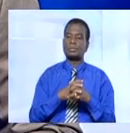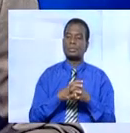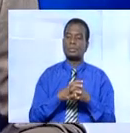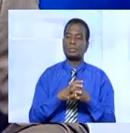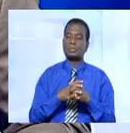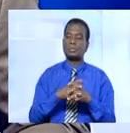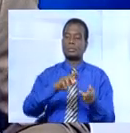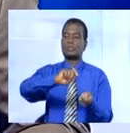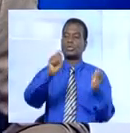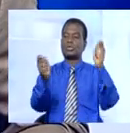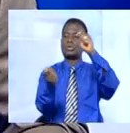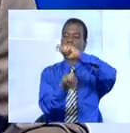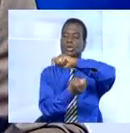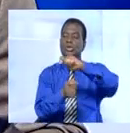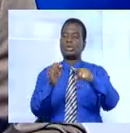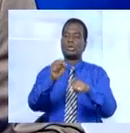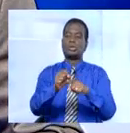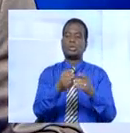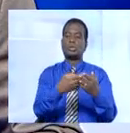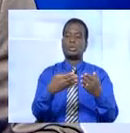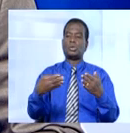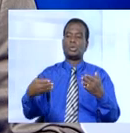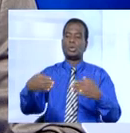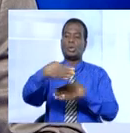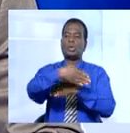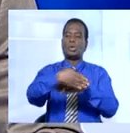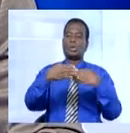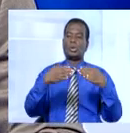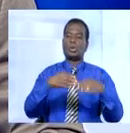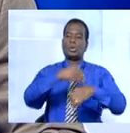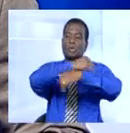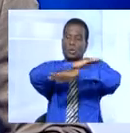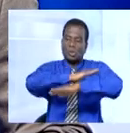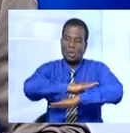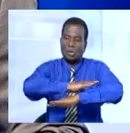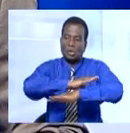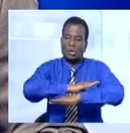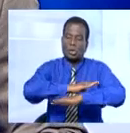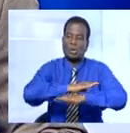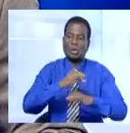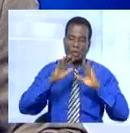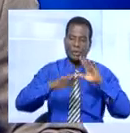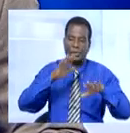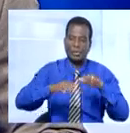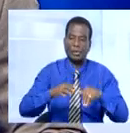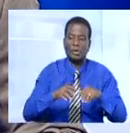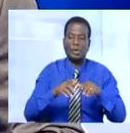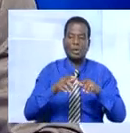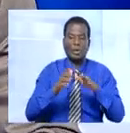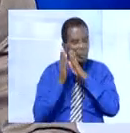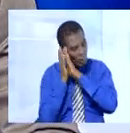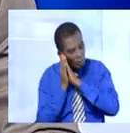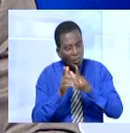Nous changeons de sujet du matériel biotique et informatique, de l'IPICO et des cartons de rame